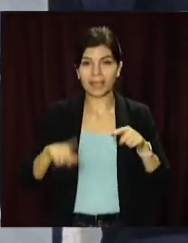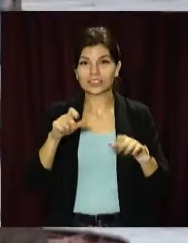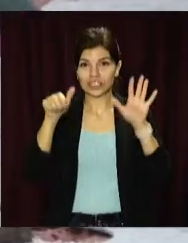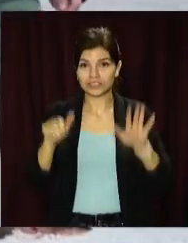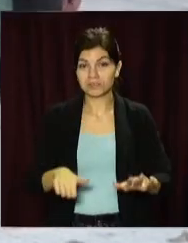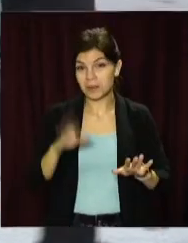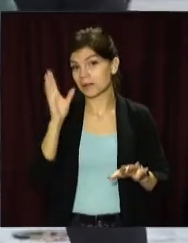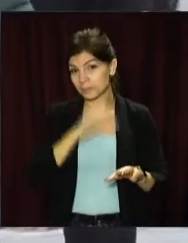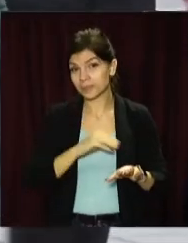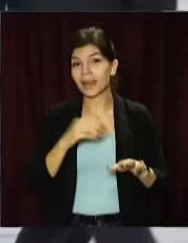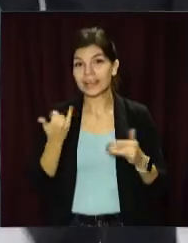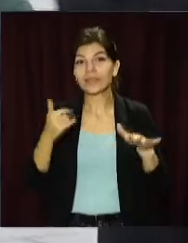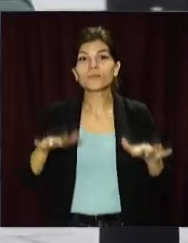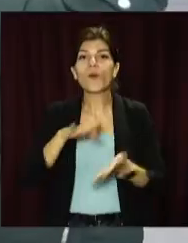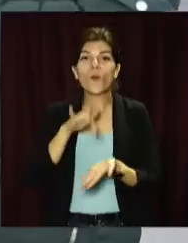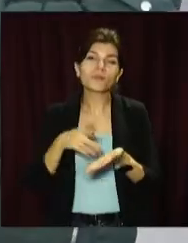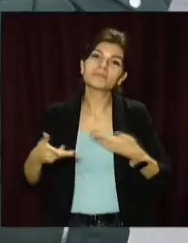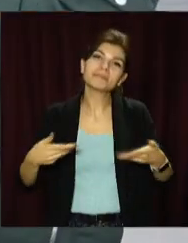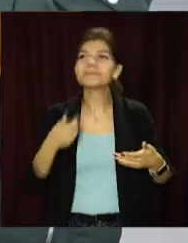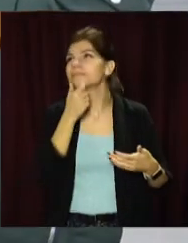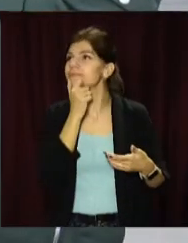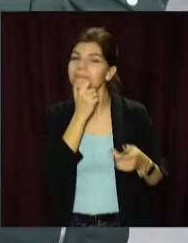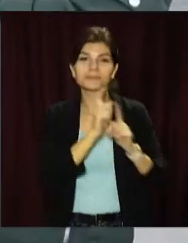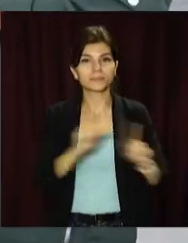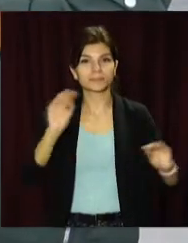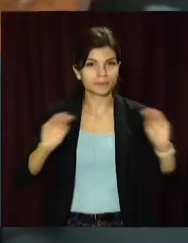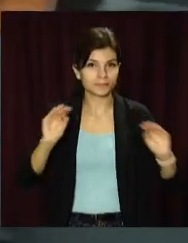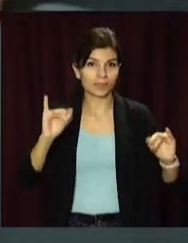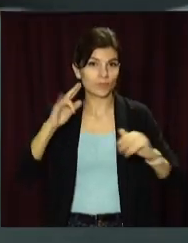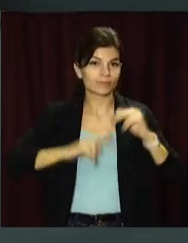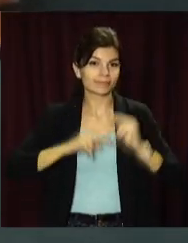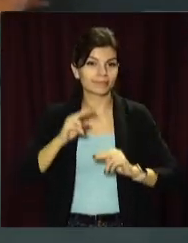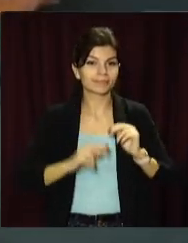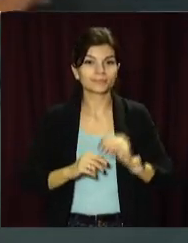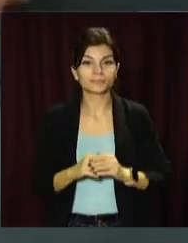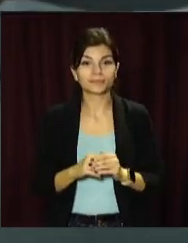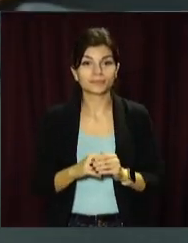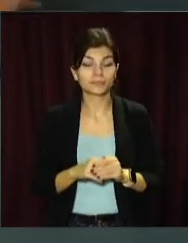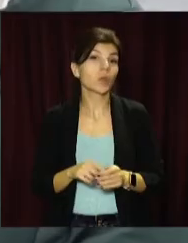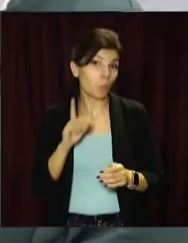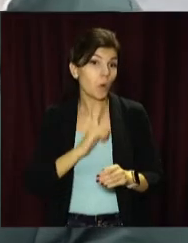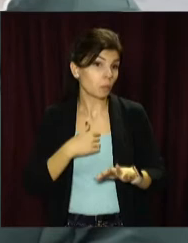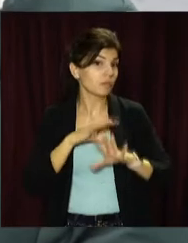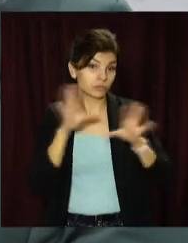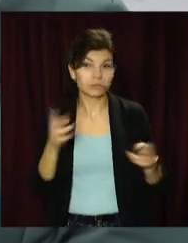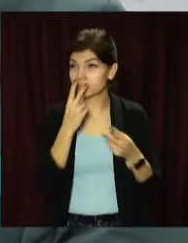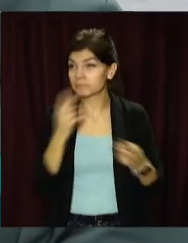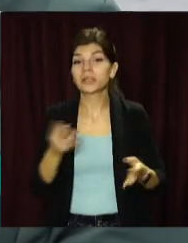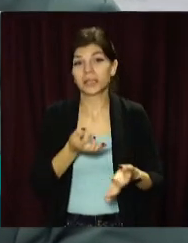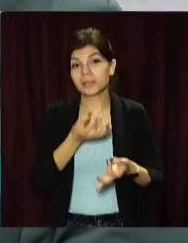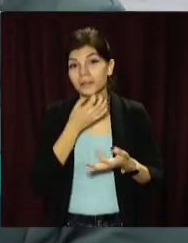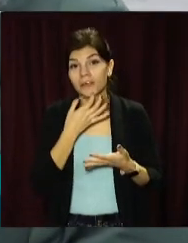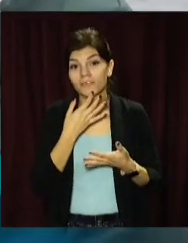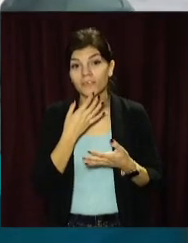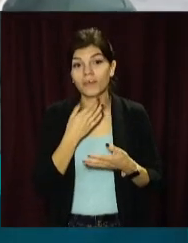швидше – за півроку. Тепер містяни можуть оцінити нове творіння архітекторів та будівельників. «Пока мене все подобається.